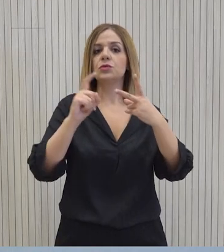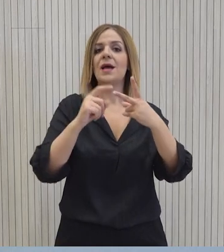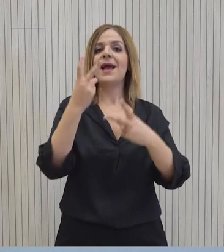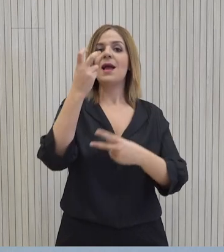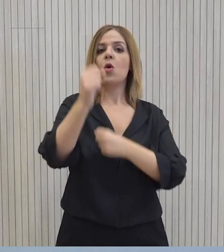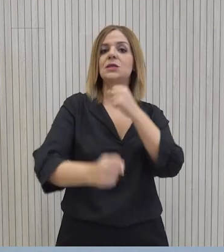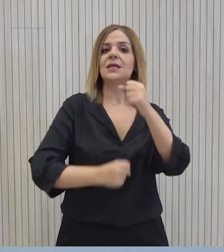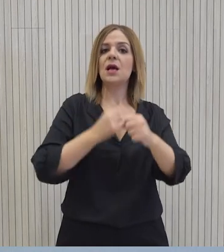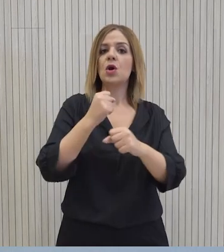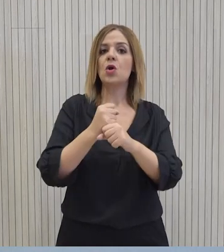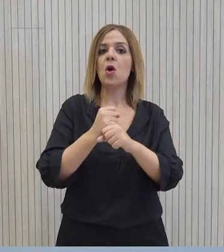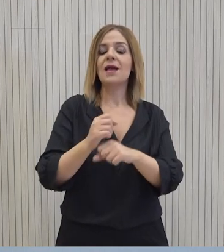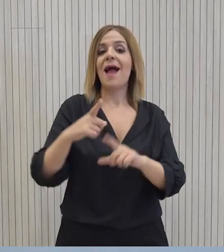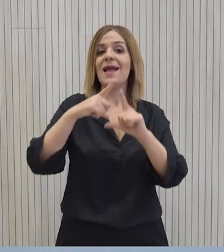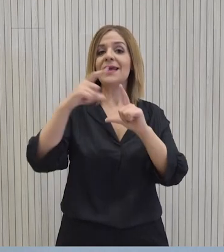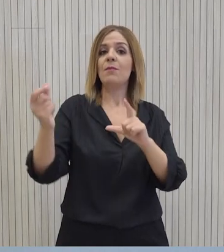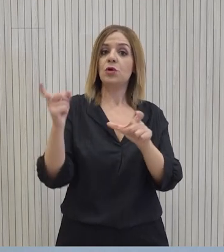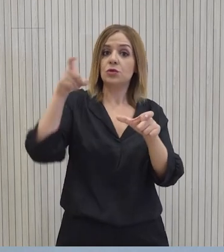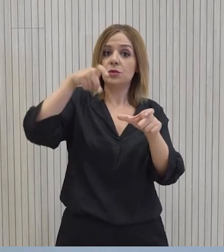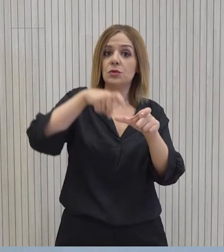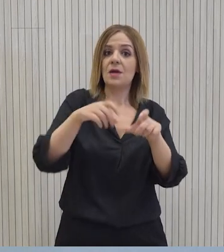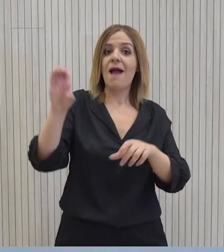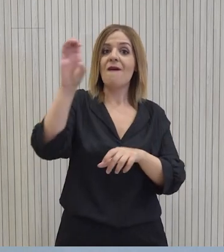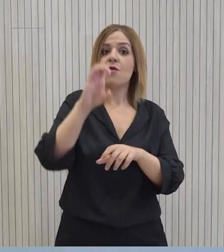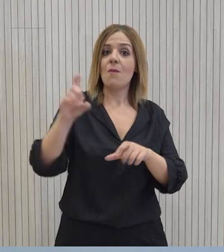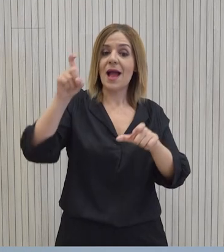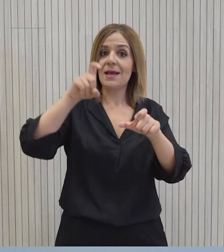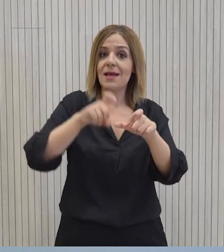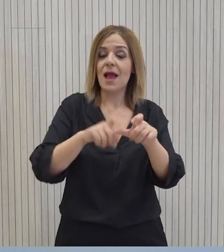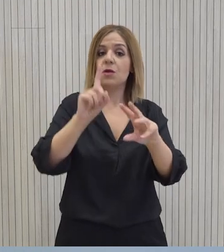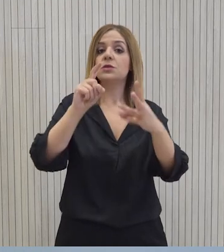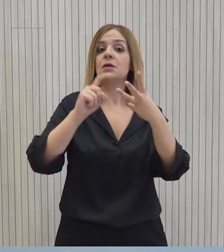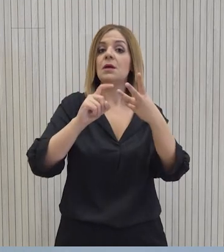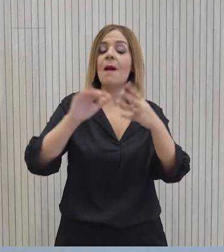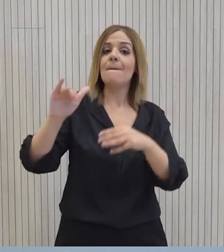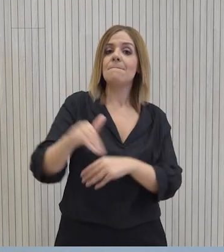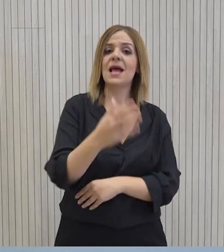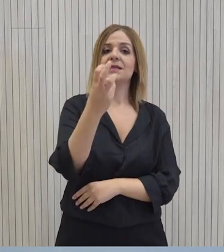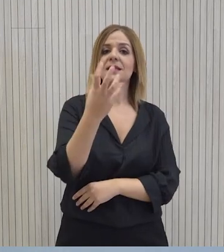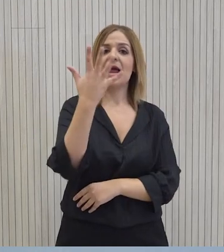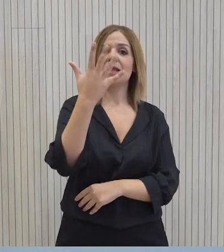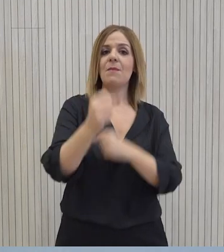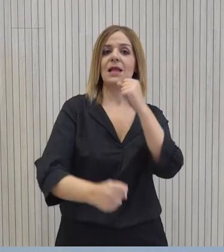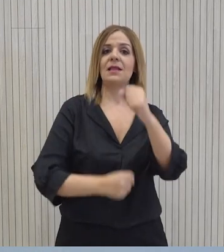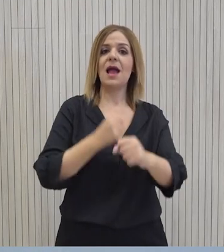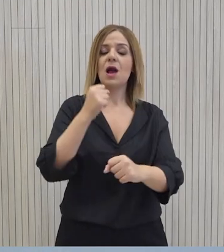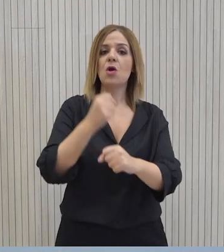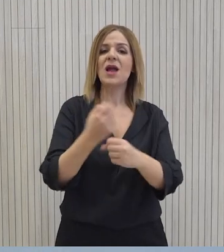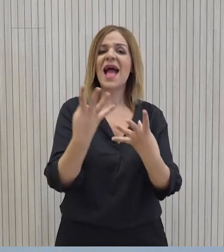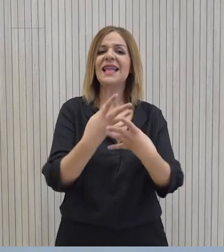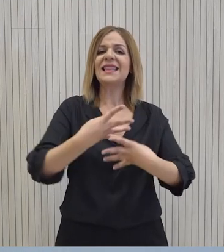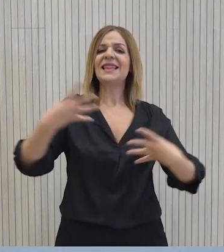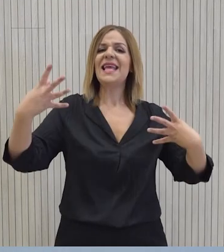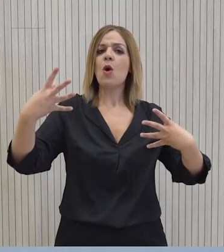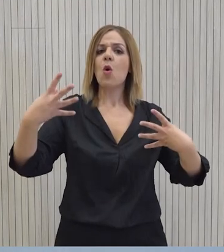20 χρόνων από την ένταξη της Κυπριακής Δημοκρατίας στην Ευρωπαϊκή Ένωση, αλλά και της συμπλήρωσης 35 χρόνων από την τόση του τείχους του